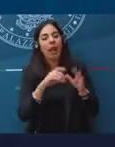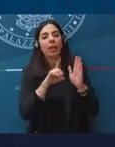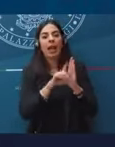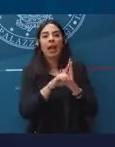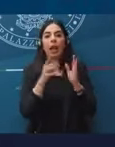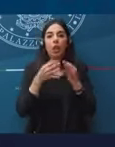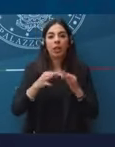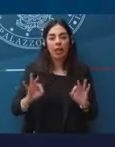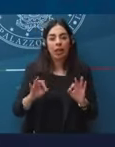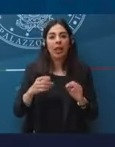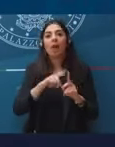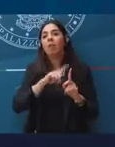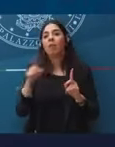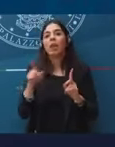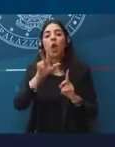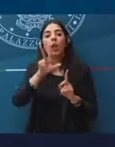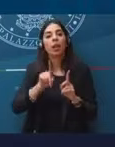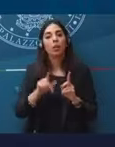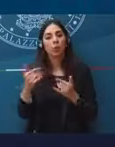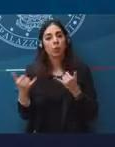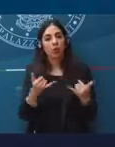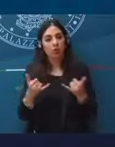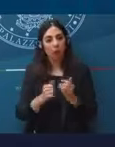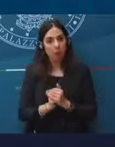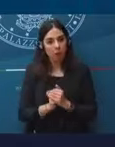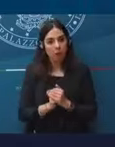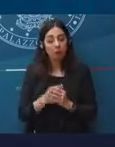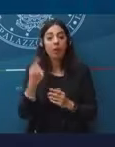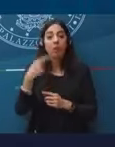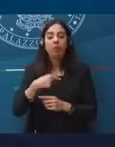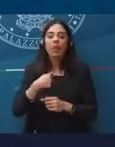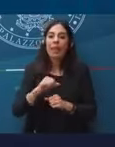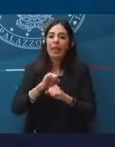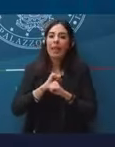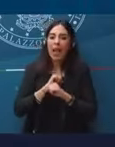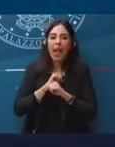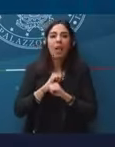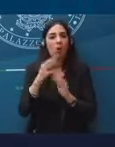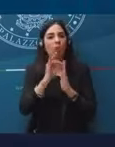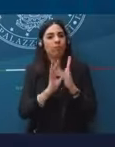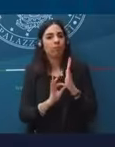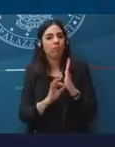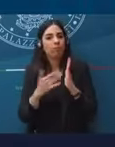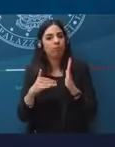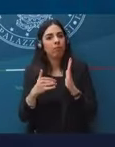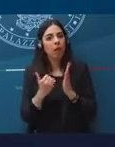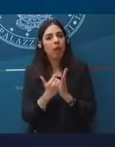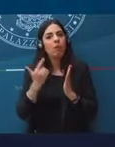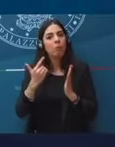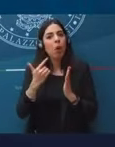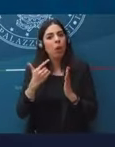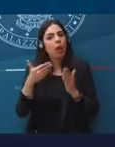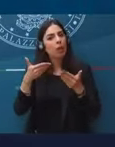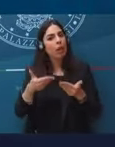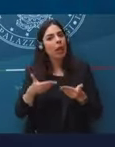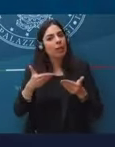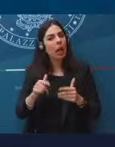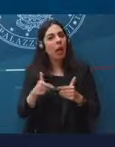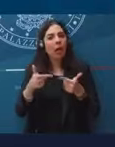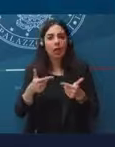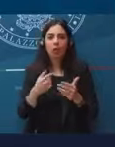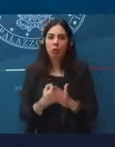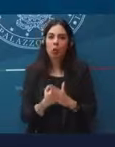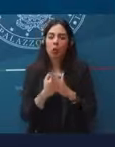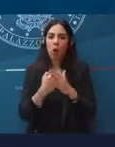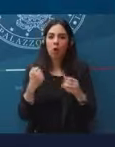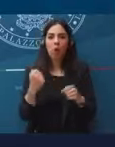fino al 31 di dicembre. Si tratta di, credo, misure di grande importanza per quanto attiene il lavoro